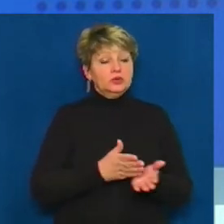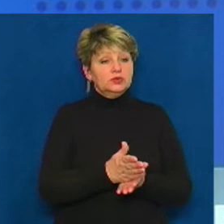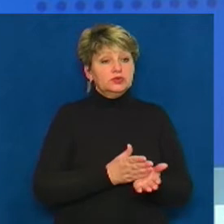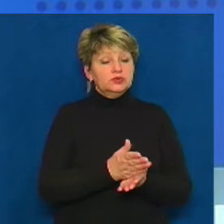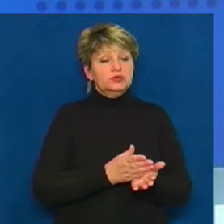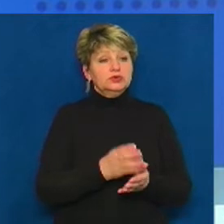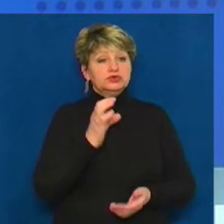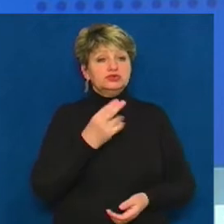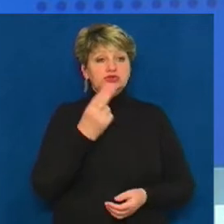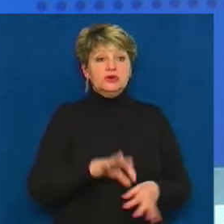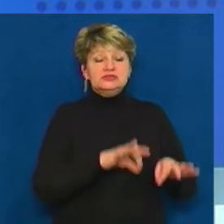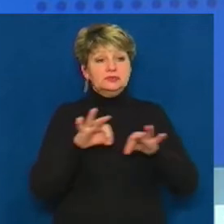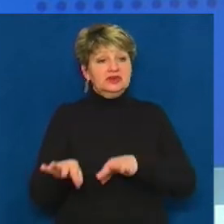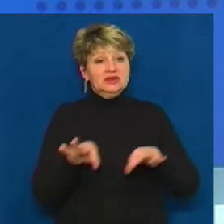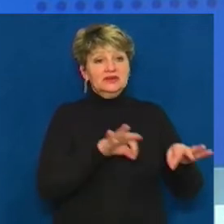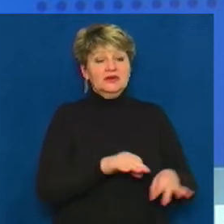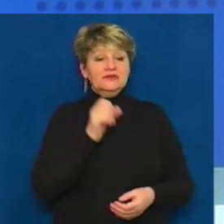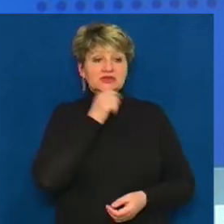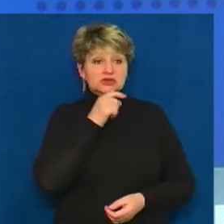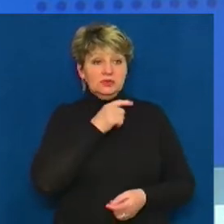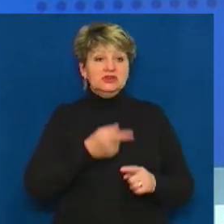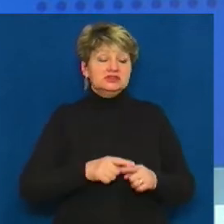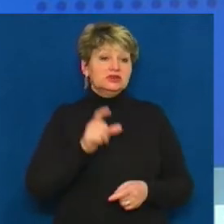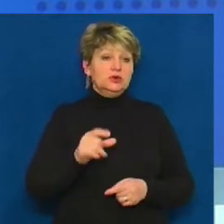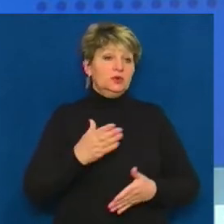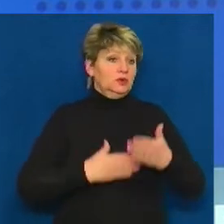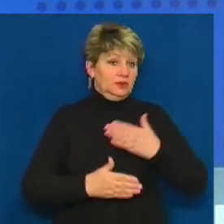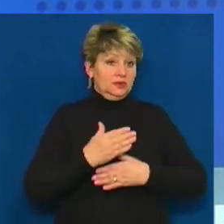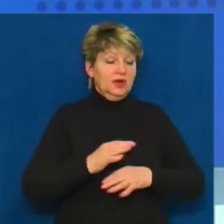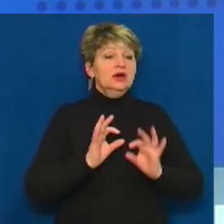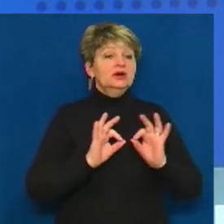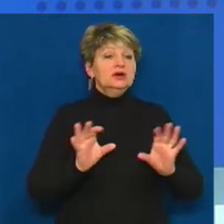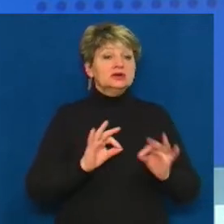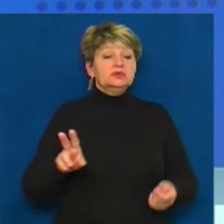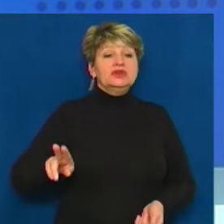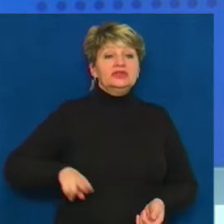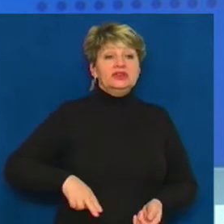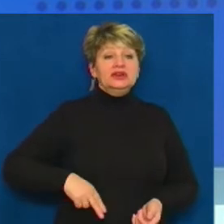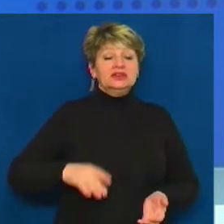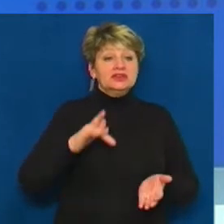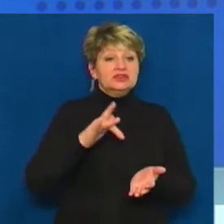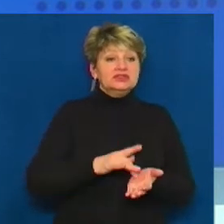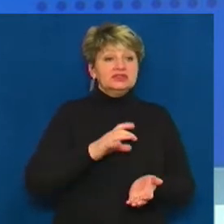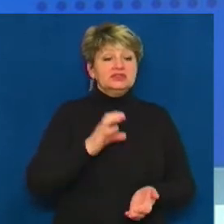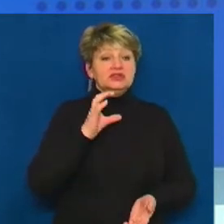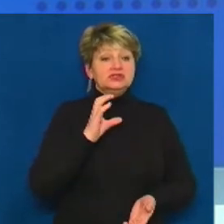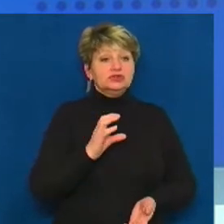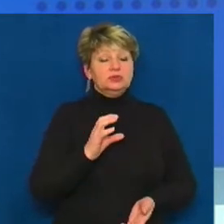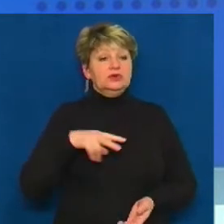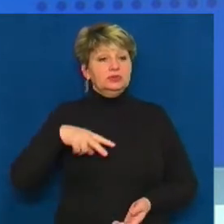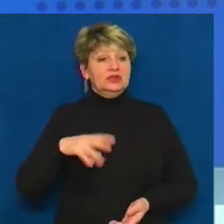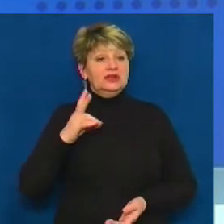Золотоноші. Це люди з інвалідністю та маломобільні, розповіла Суспільному директорка Центру соціальної допомоги Людмила Неліна.